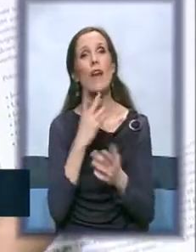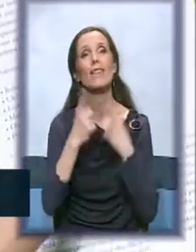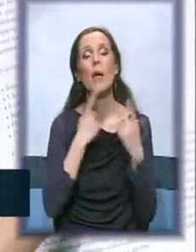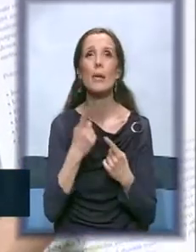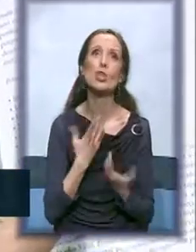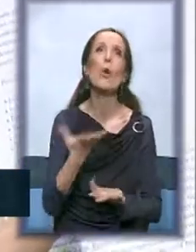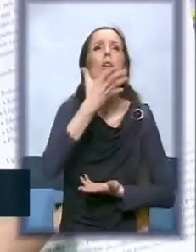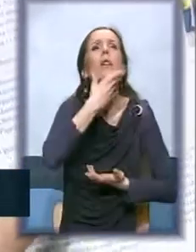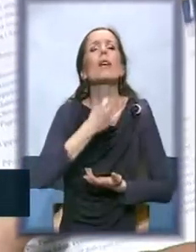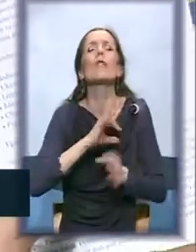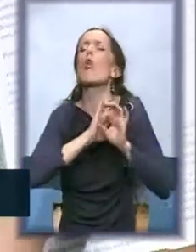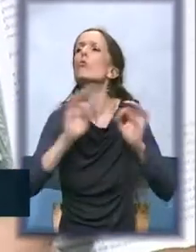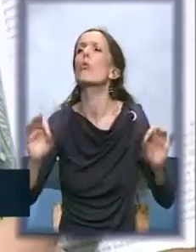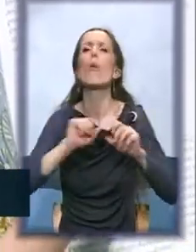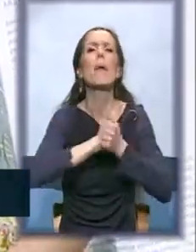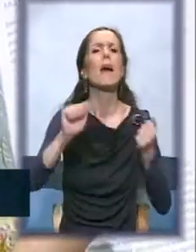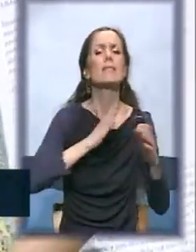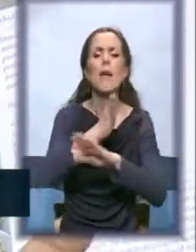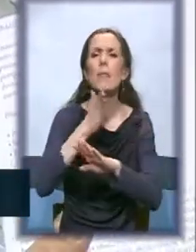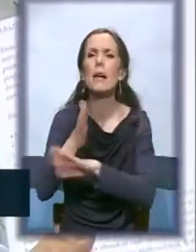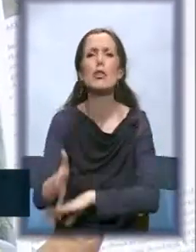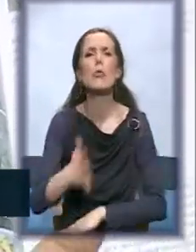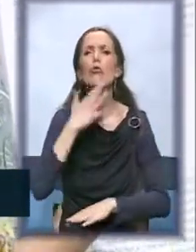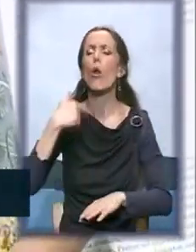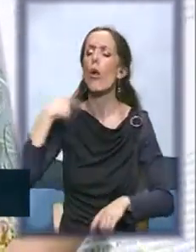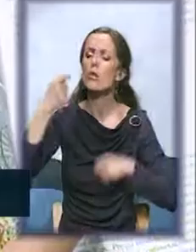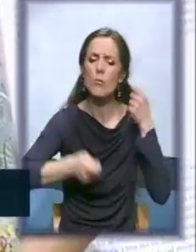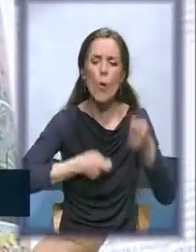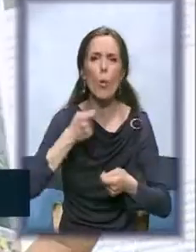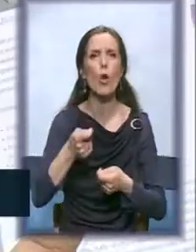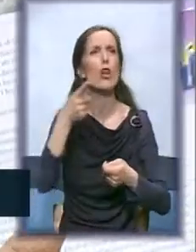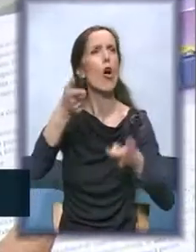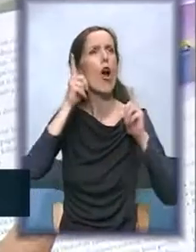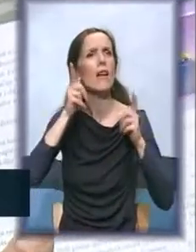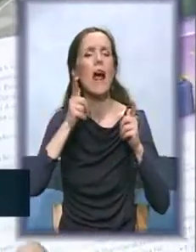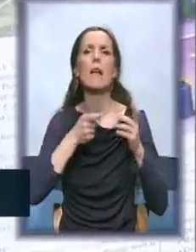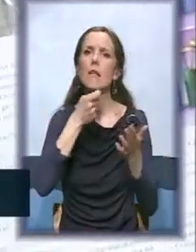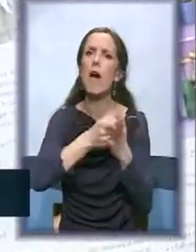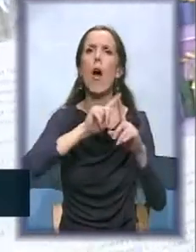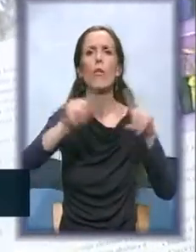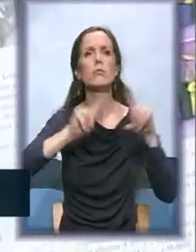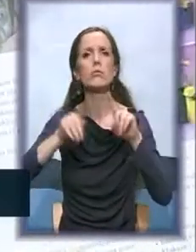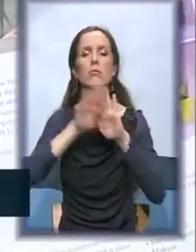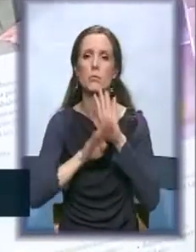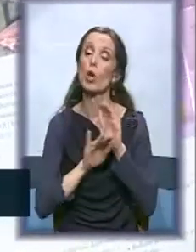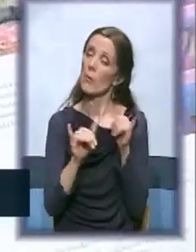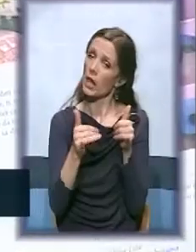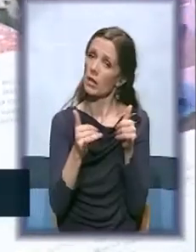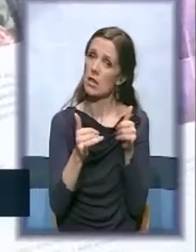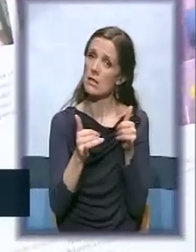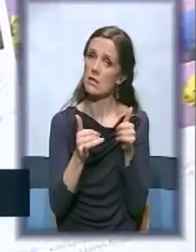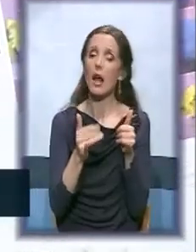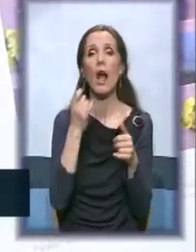divno, evo sve je pristupačno, ba toliko smo uložili, evo grad je dao kroz programe. Jeste. Kada